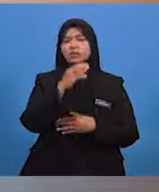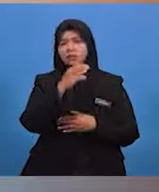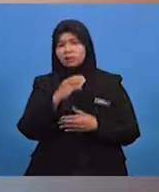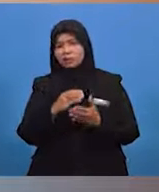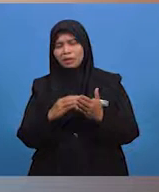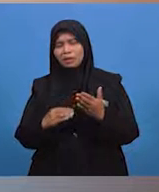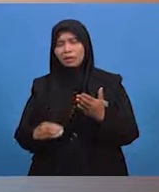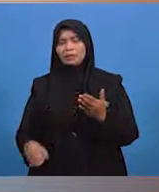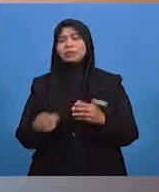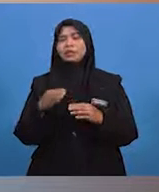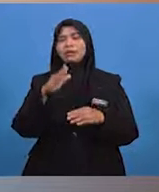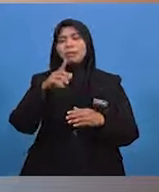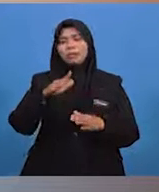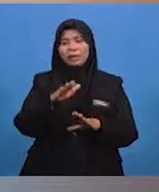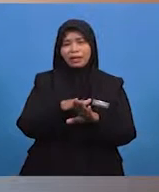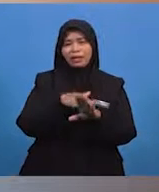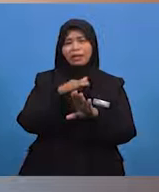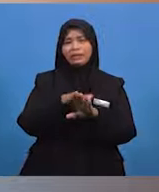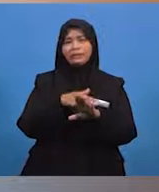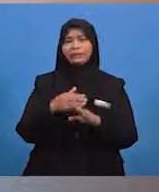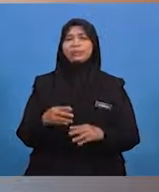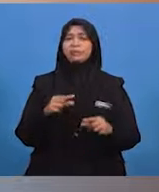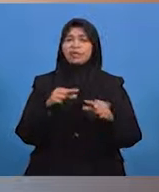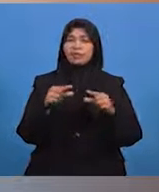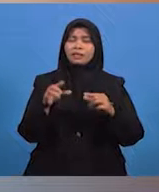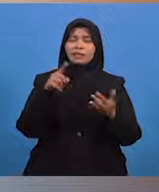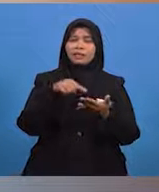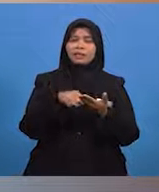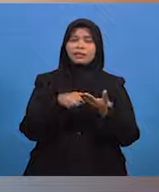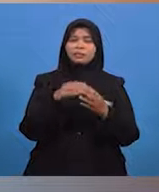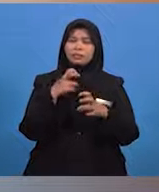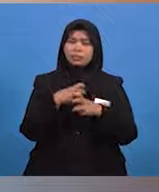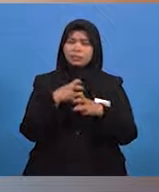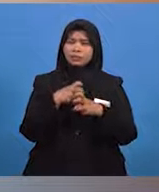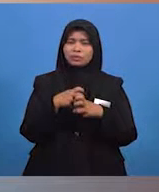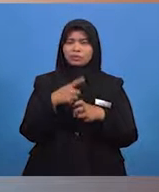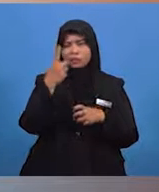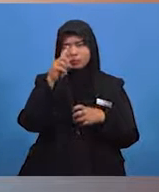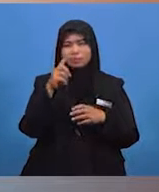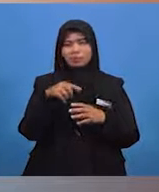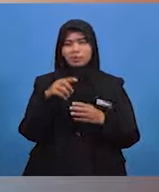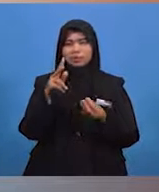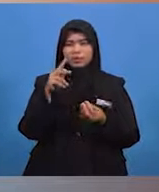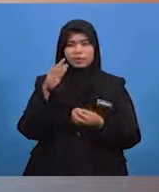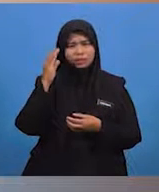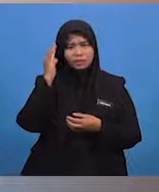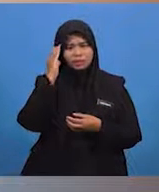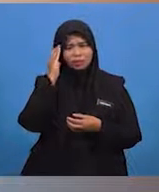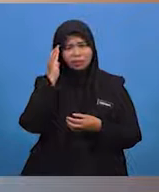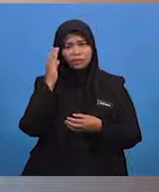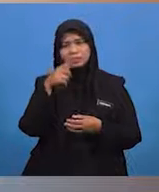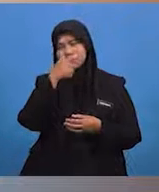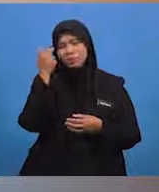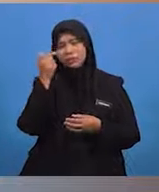perlahan-lahan. Pergerakan ini adalah sukar dikesan kerana pergerakan ini tidak